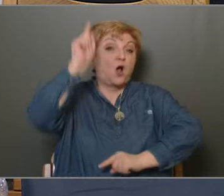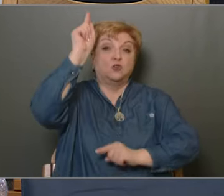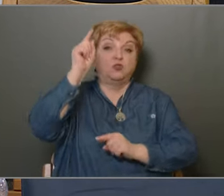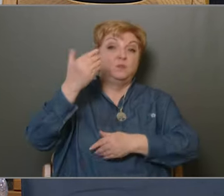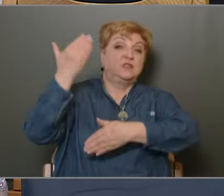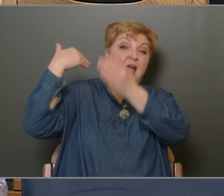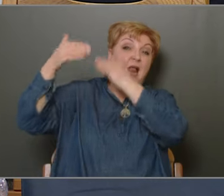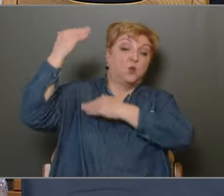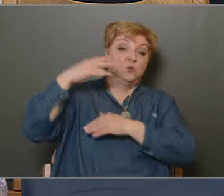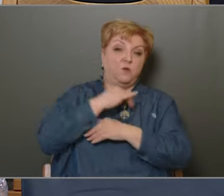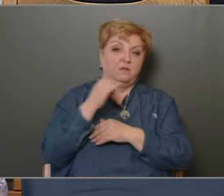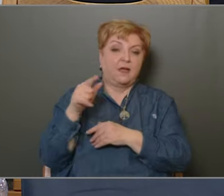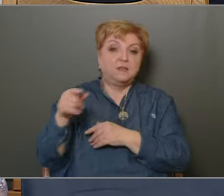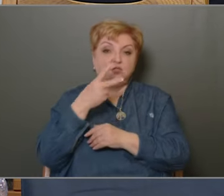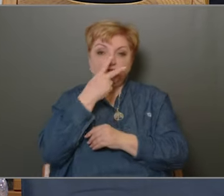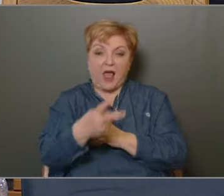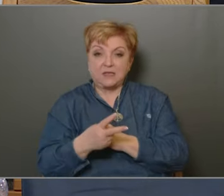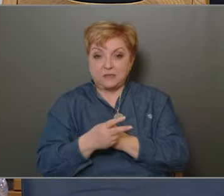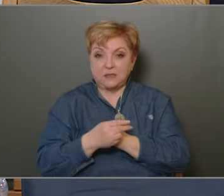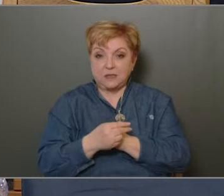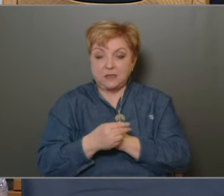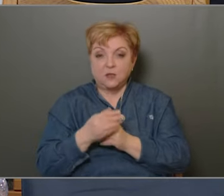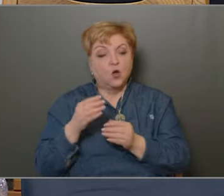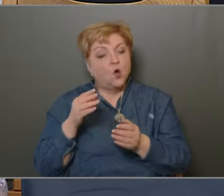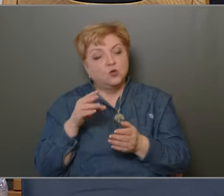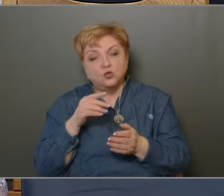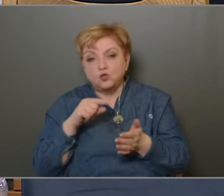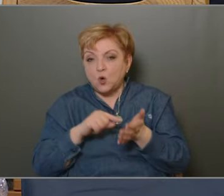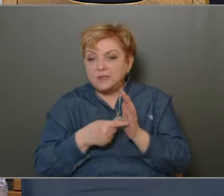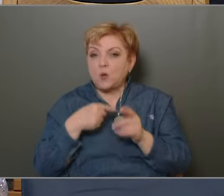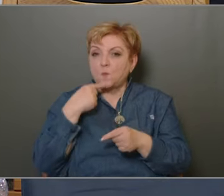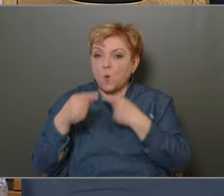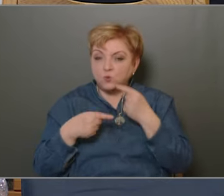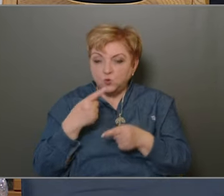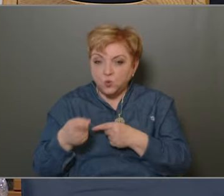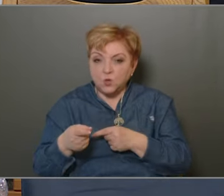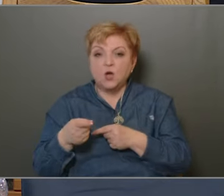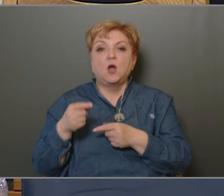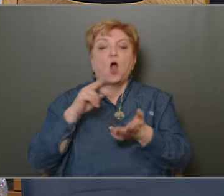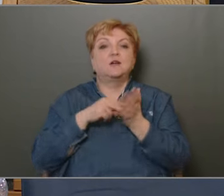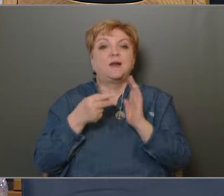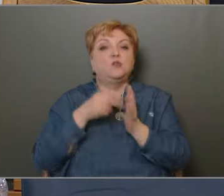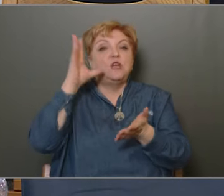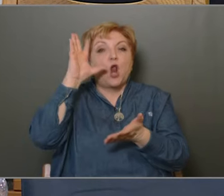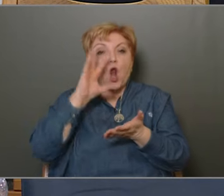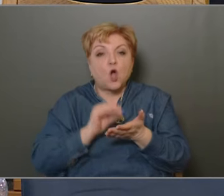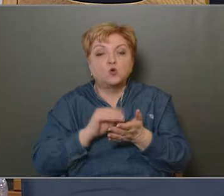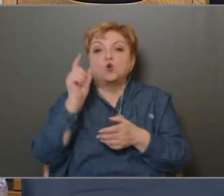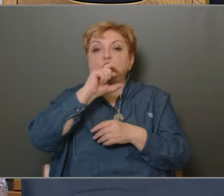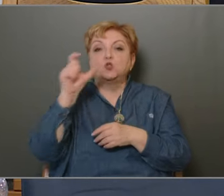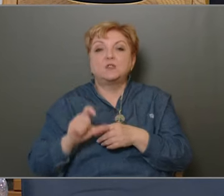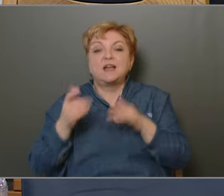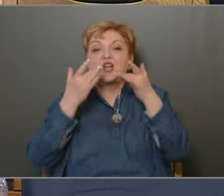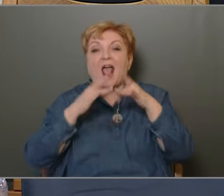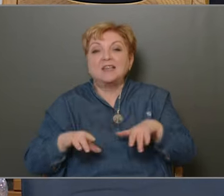években. Tehát itt is visszaköszön az, amit már ósokszor mondtunk, hogy a kerületi lakosok szociális helyzete is romlott. A magas